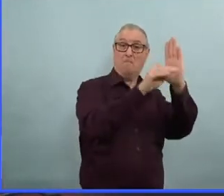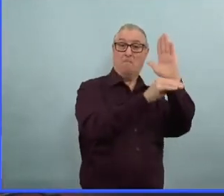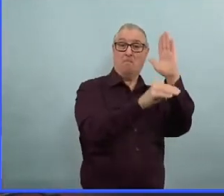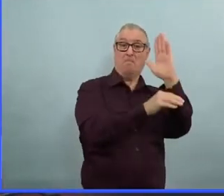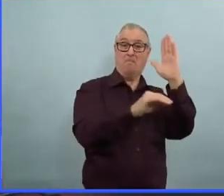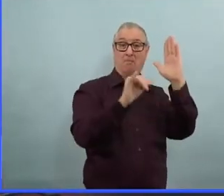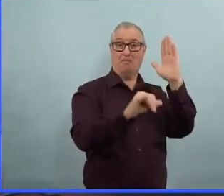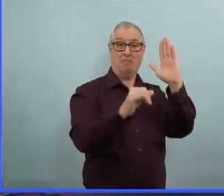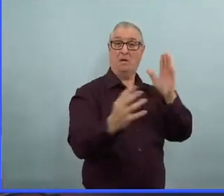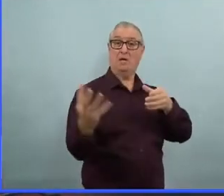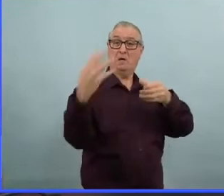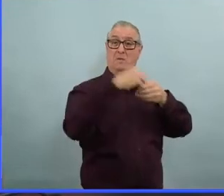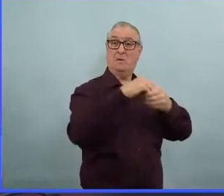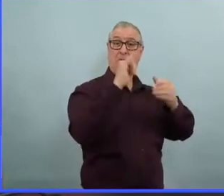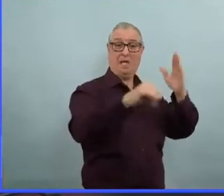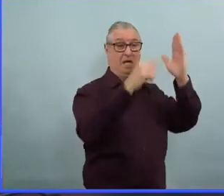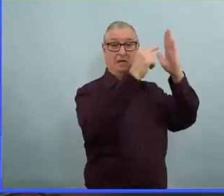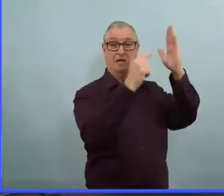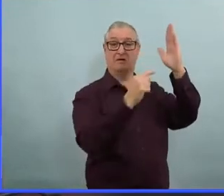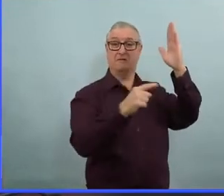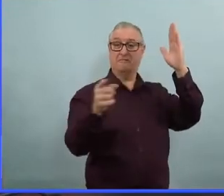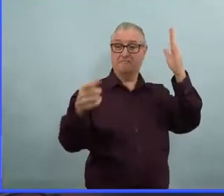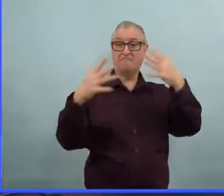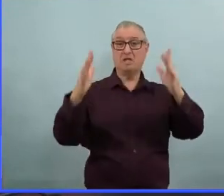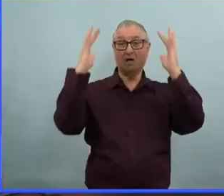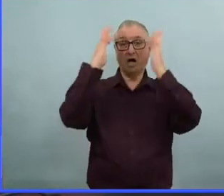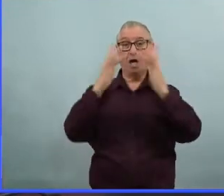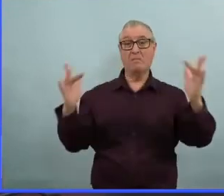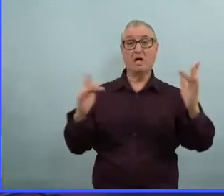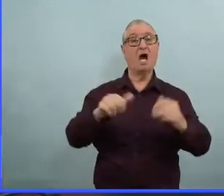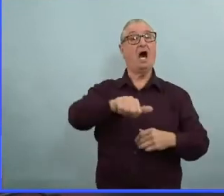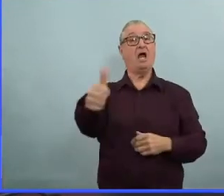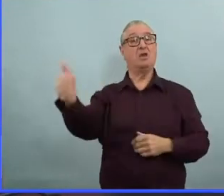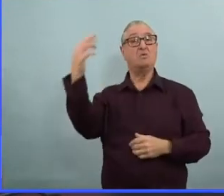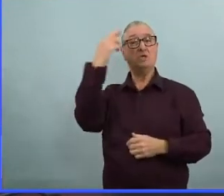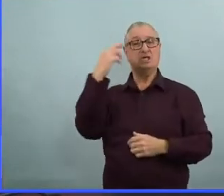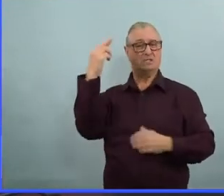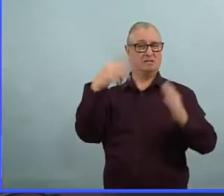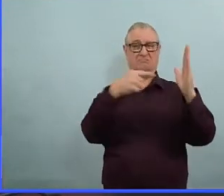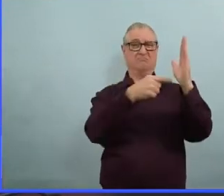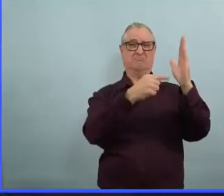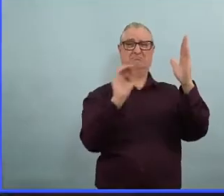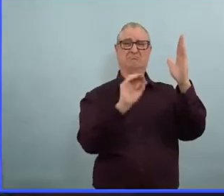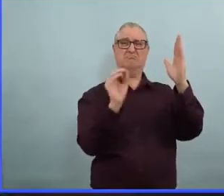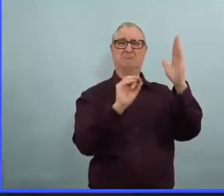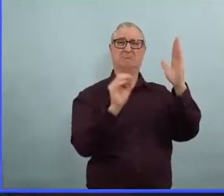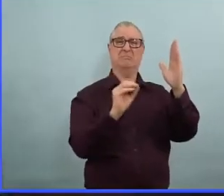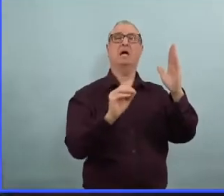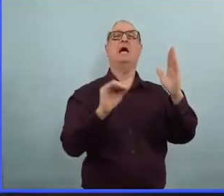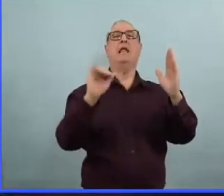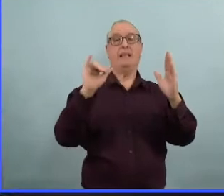il nous faut tenir compte de ça. On n'essaie pas de dire ici qu'il n'y pas de pression sur le système de santé. Il y a beaucoup de pression.